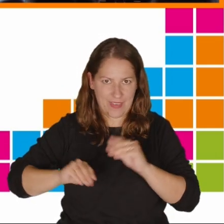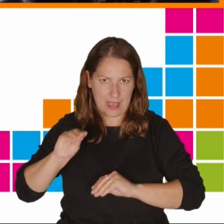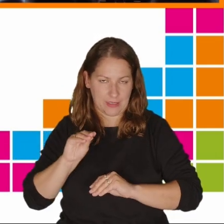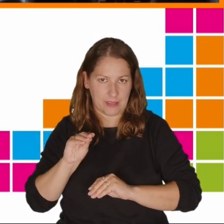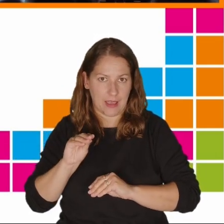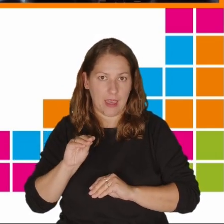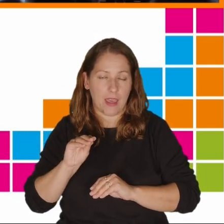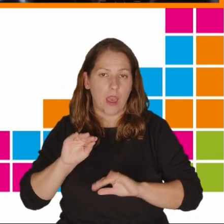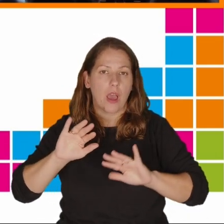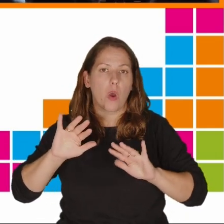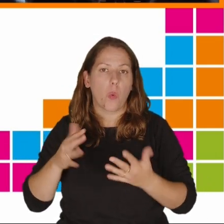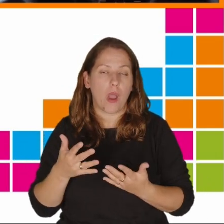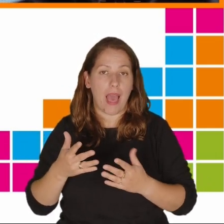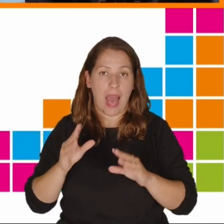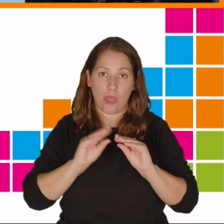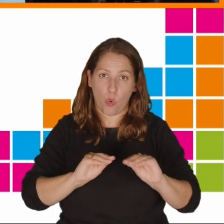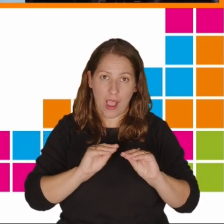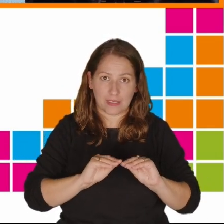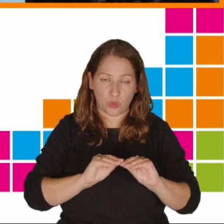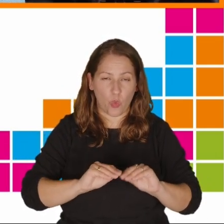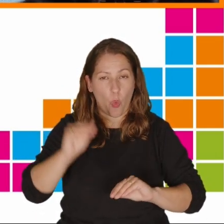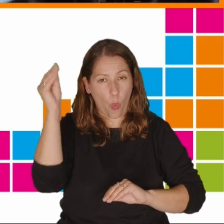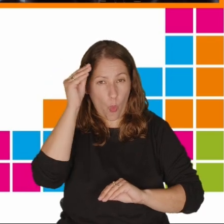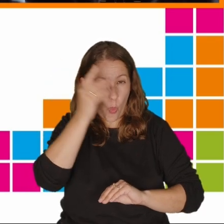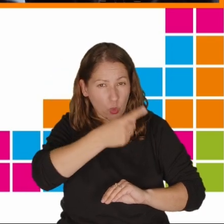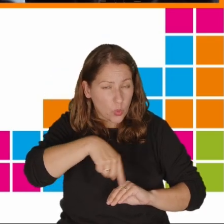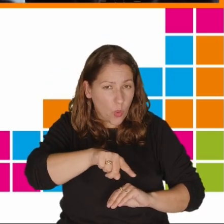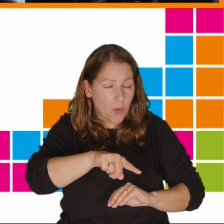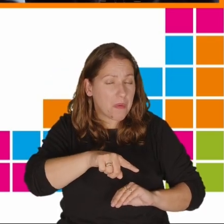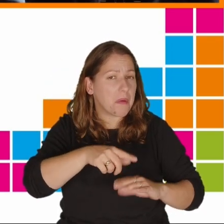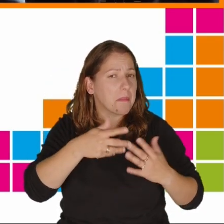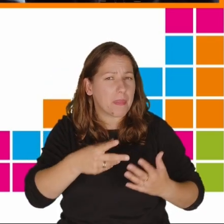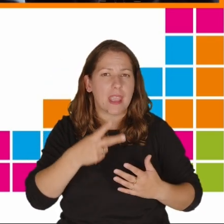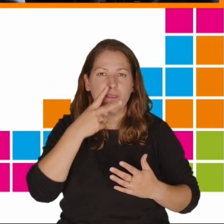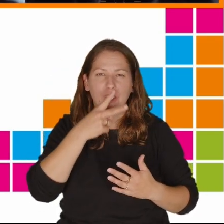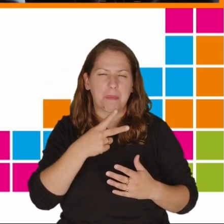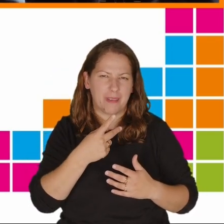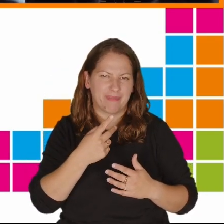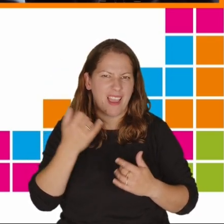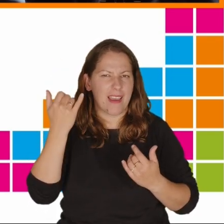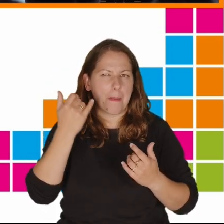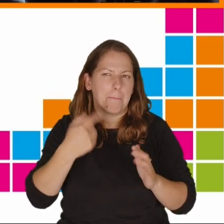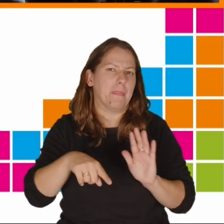Jeśli chodzi o edukację, o uczniów widzimy taką wadę.